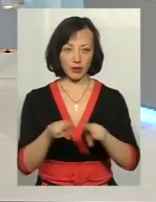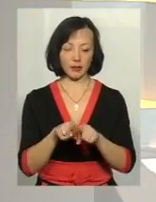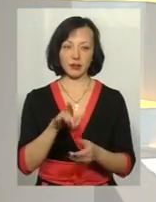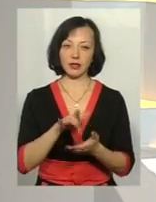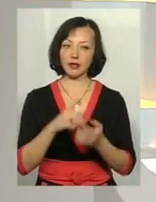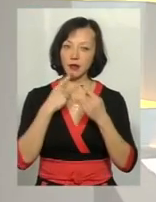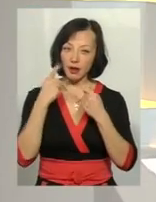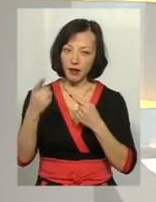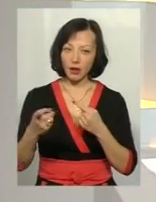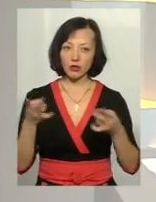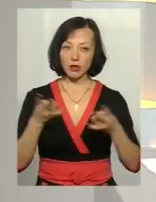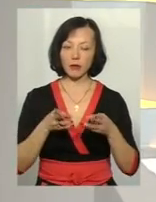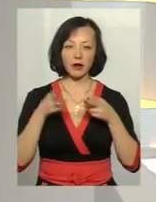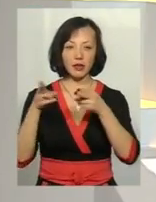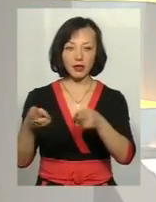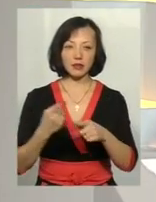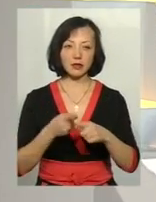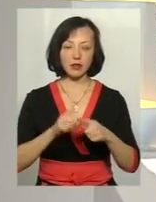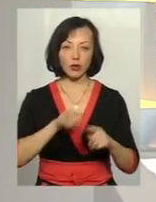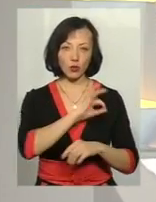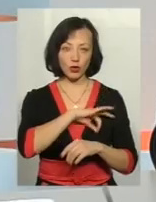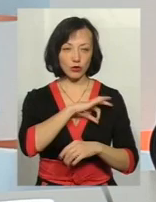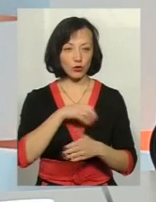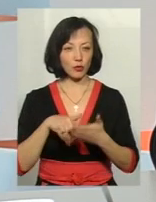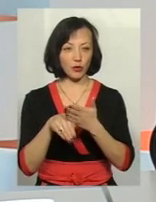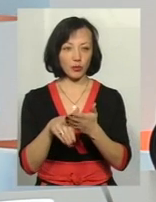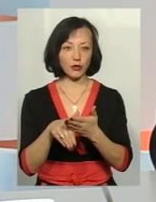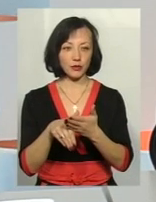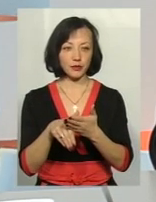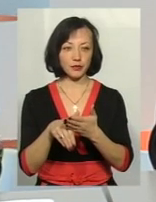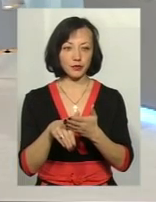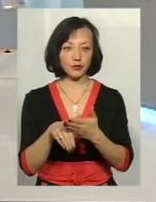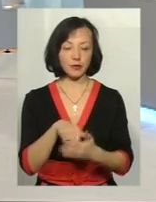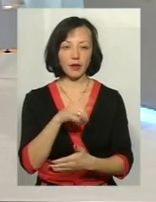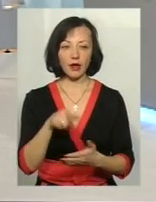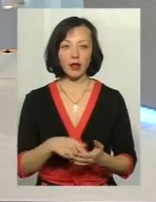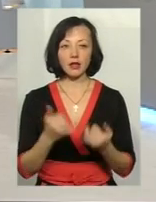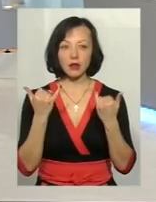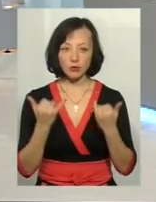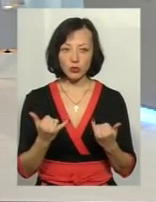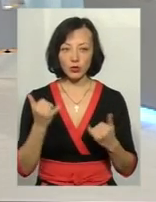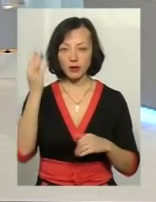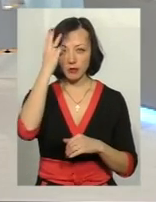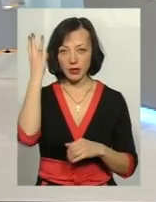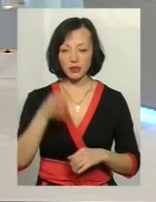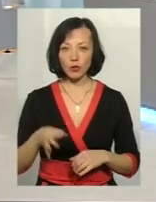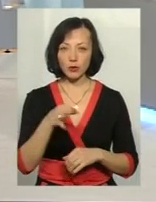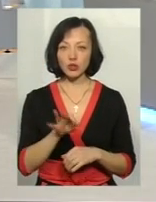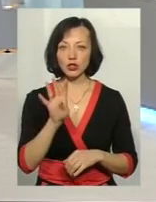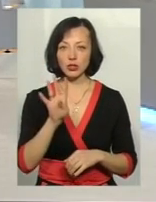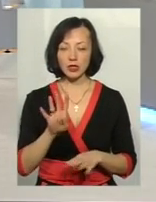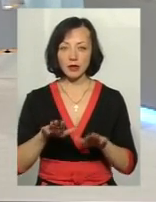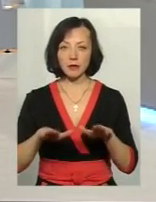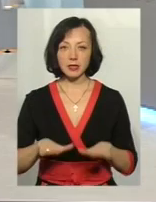Як далеко треба їхати за тією правовою допомогою? На сьогодні в Хмельницькій області діє чотири